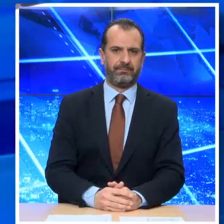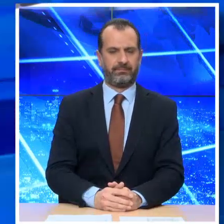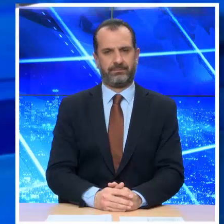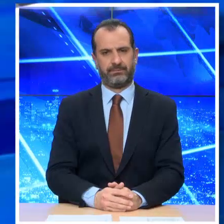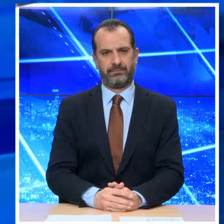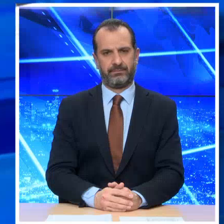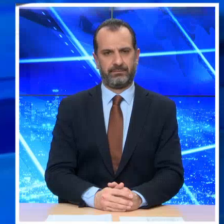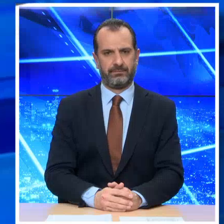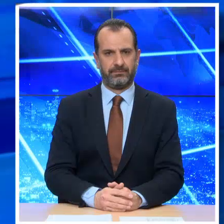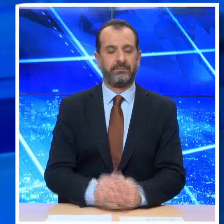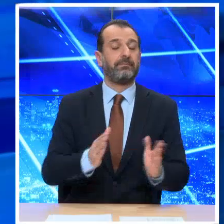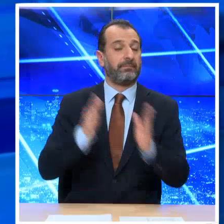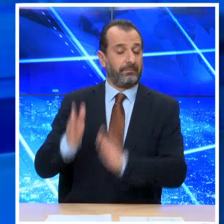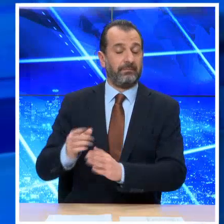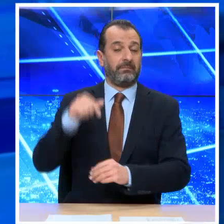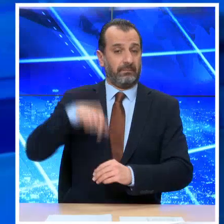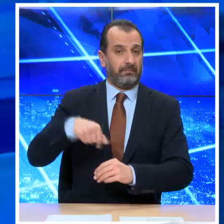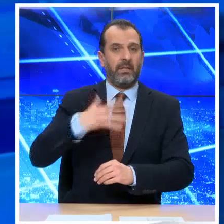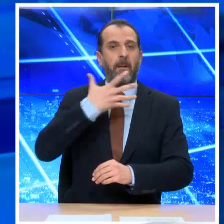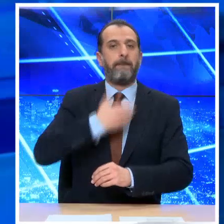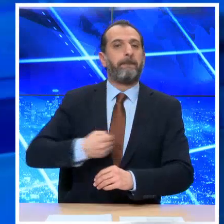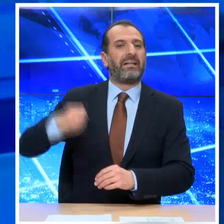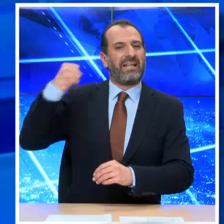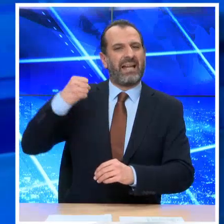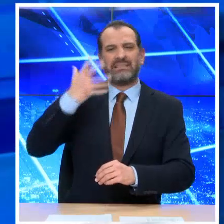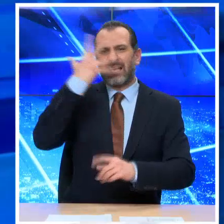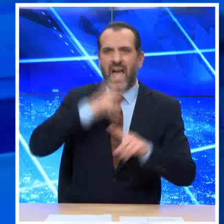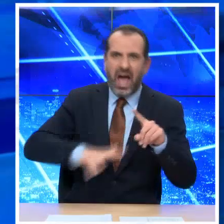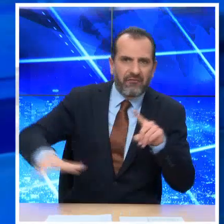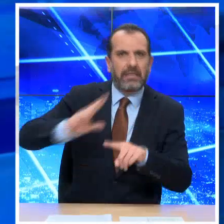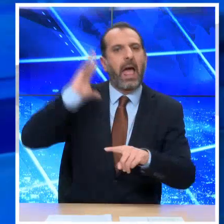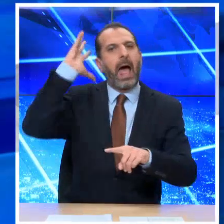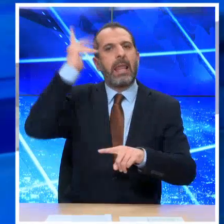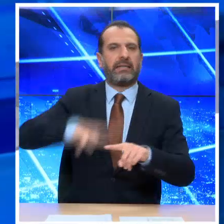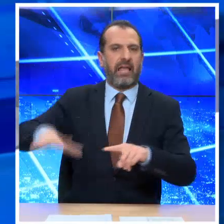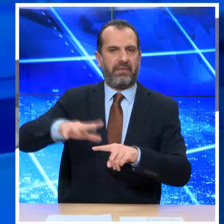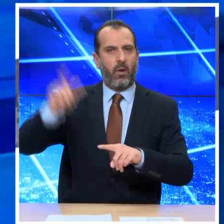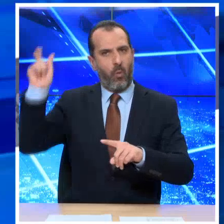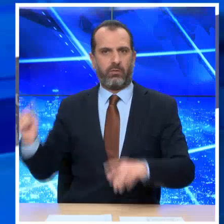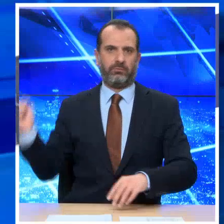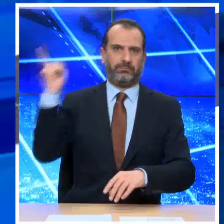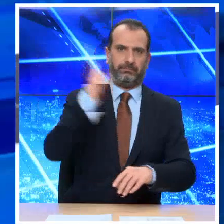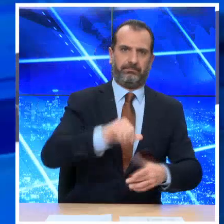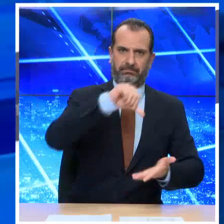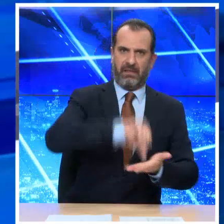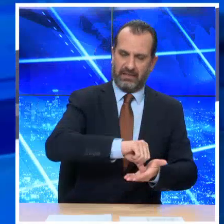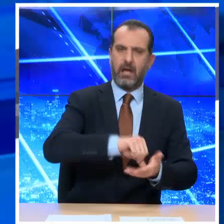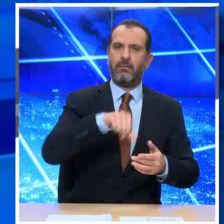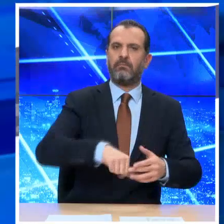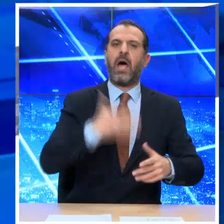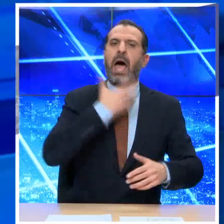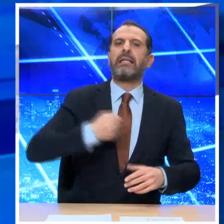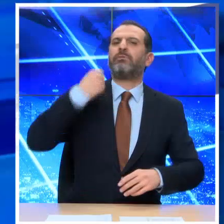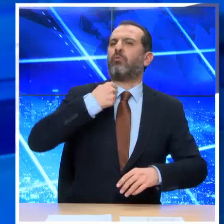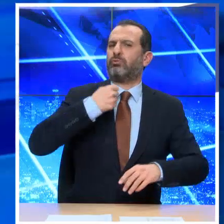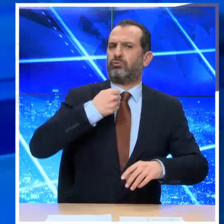Το Πατριάρχη Αλεξάνδριας και Πάσης Αφρικής κ. Θεόδωρο υποδέχθηκε σήμερα ο Αρχιεπίσκοπος Αθηνών και Πάσης Ελλάδος. Ο